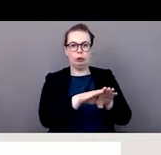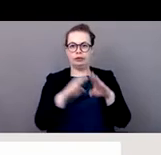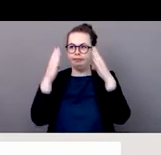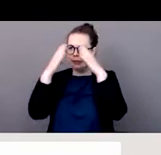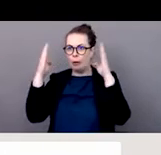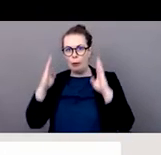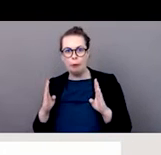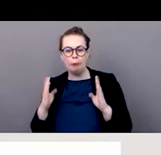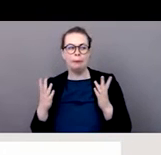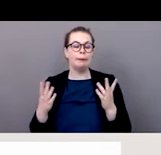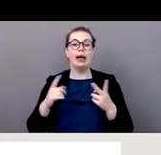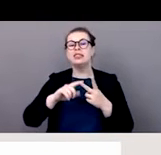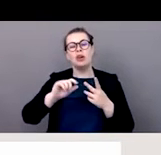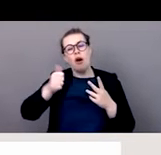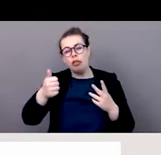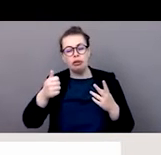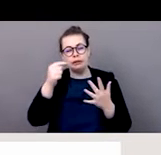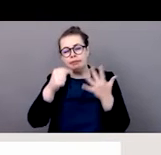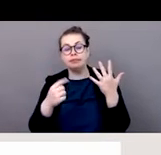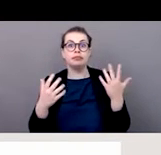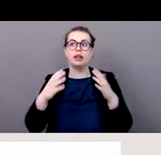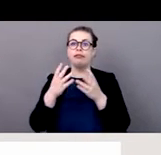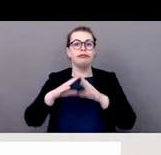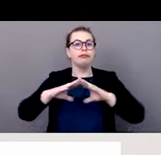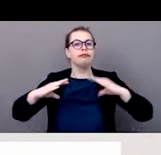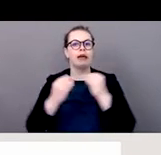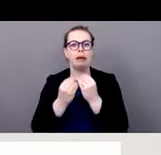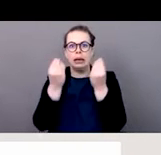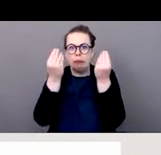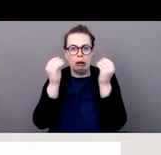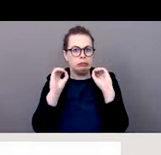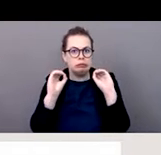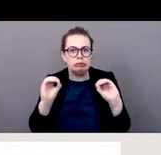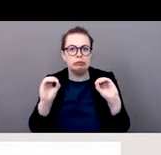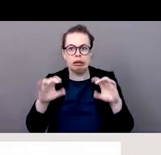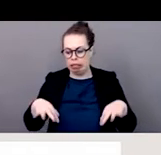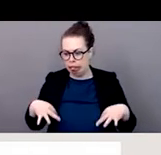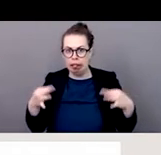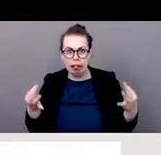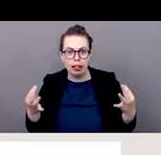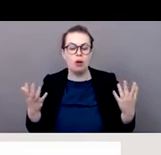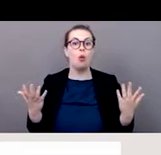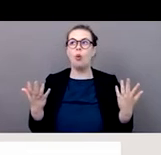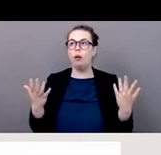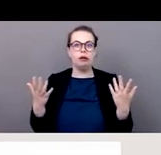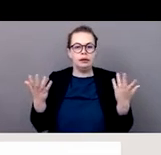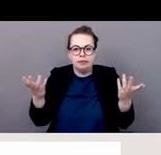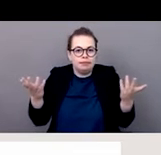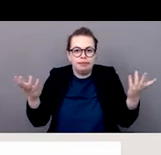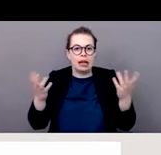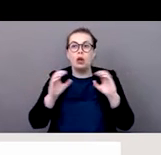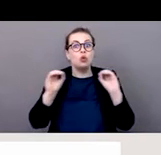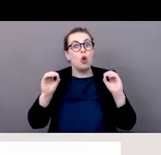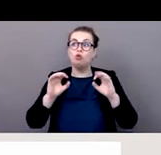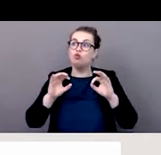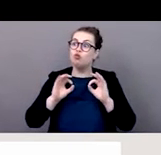écoles, et un nombre d'autres facteurs aussi, tels que la pauvreté, manque de ressources, l